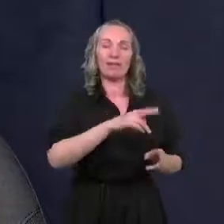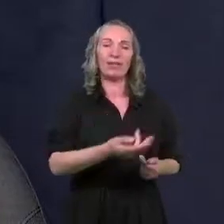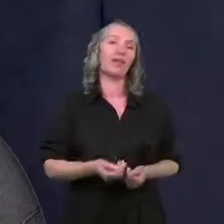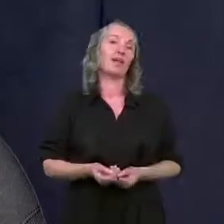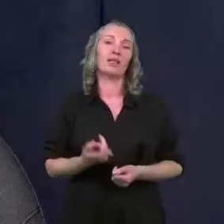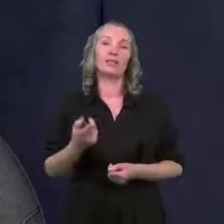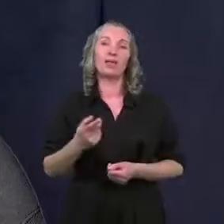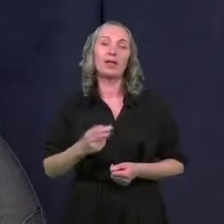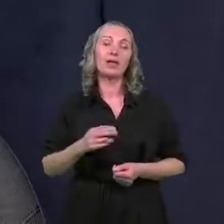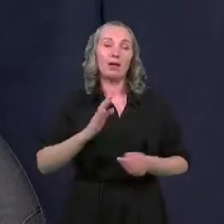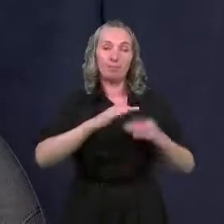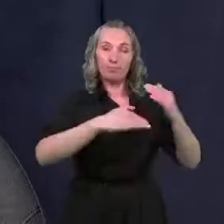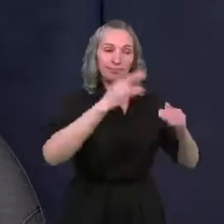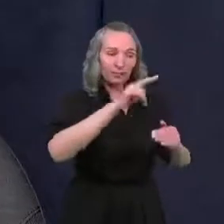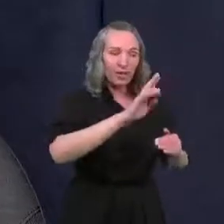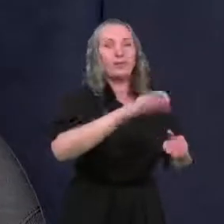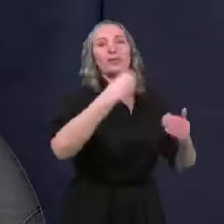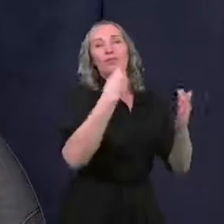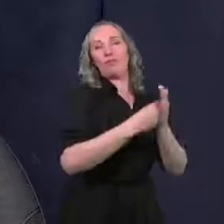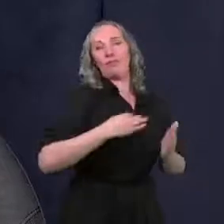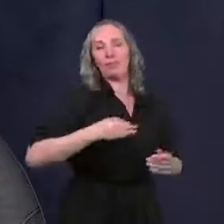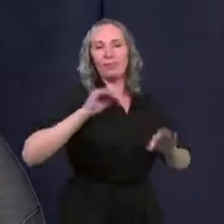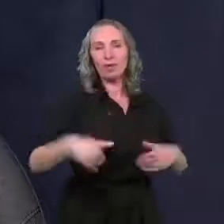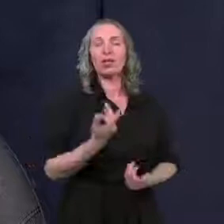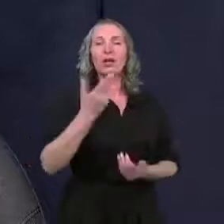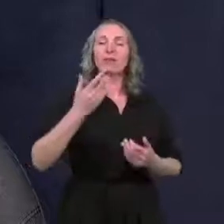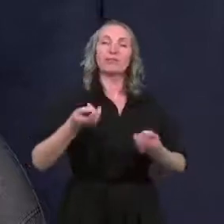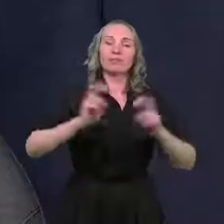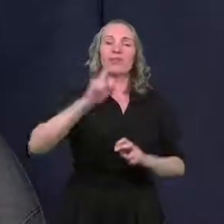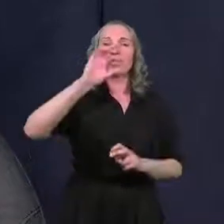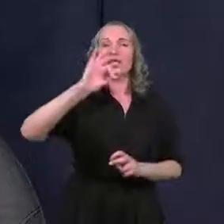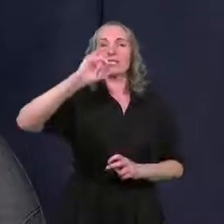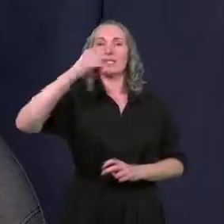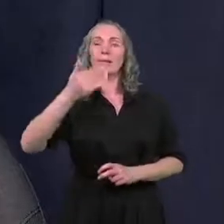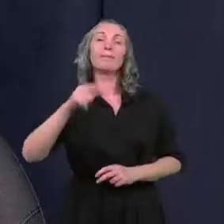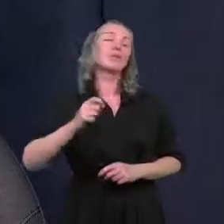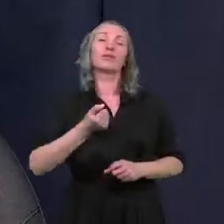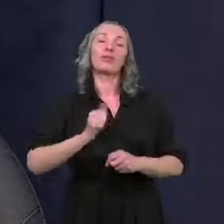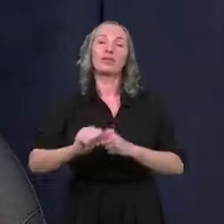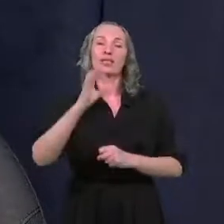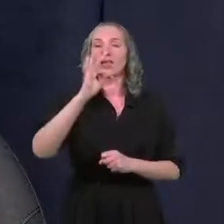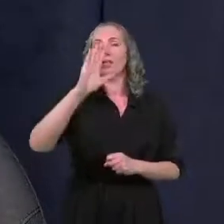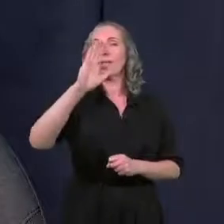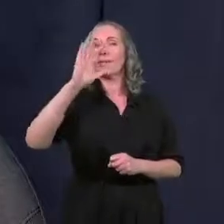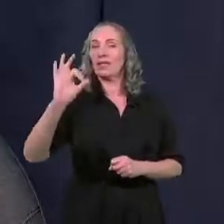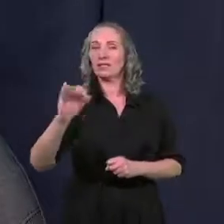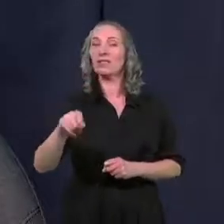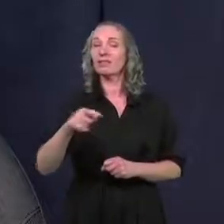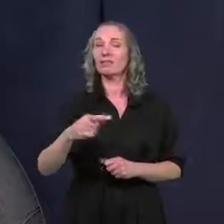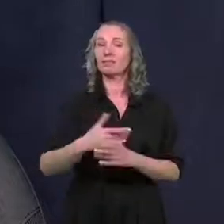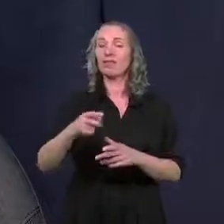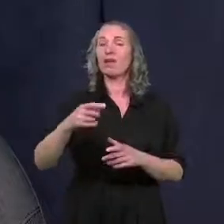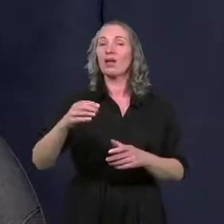z dojściem do własności. Powstają tak zwane SIM-y. W tej chwili to są jeszcze TBS-y, w których też